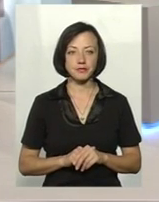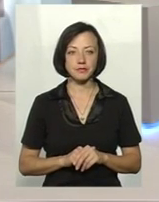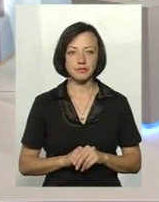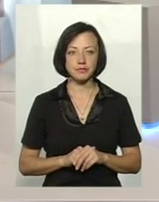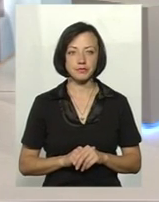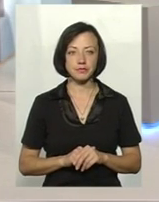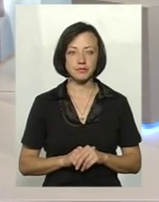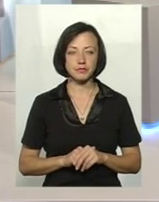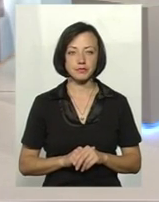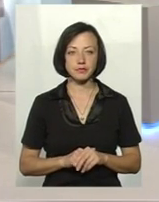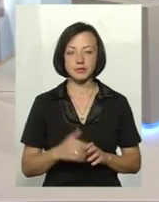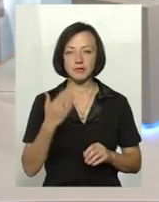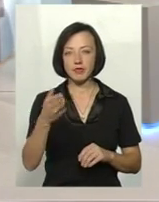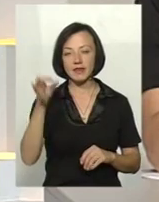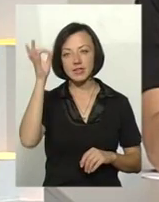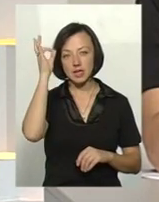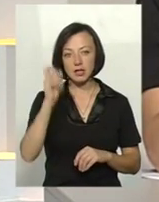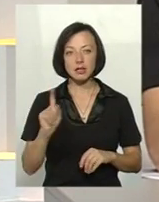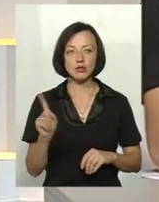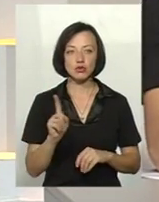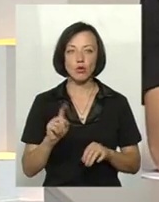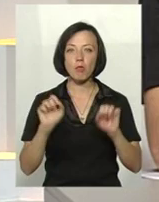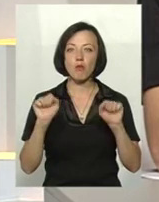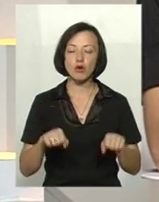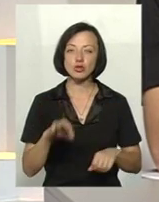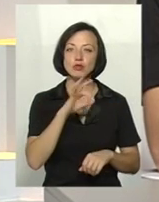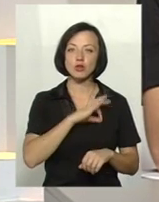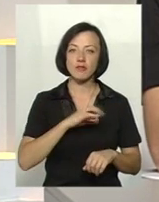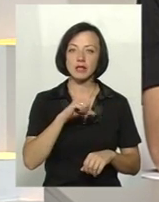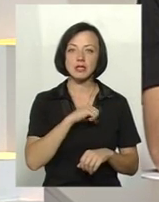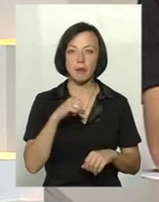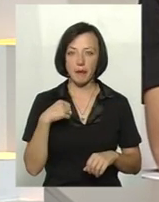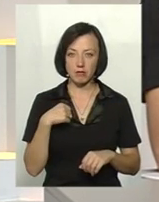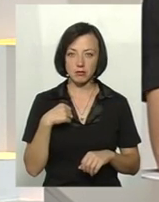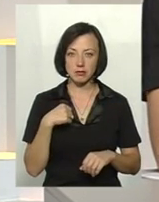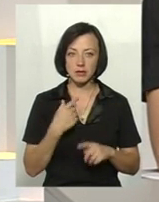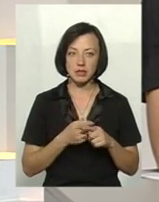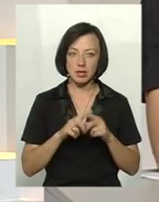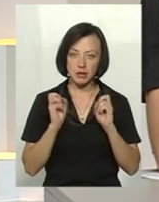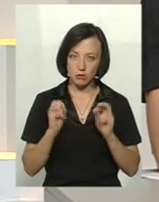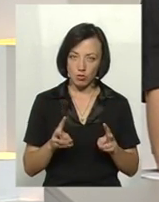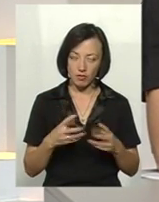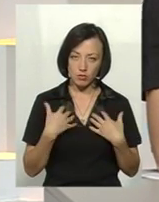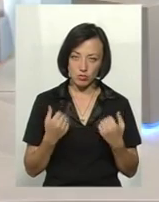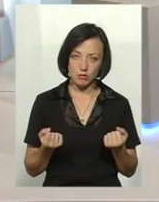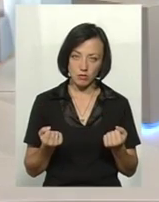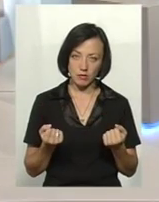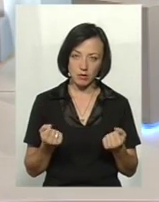якщо ви згадали, що може споживати сама, це ризиковано чи ні?